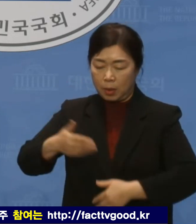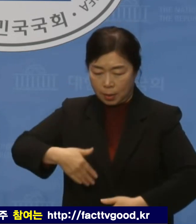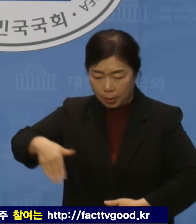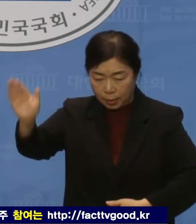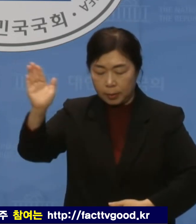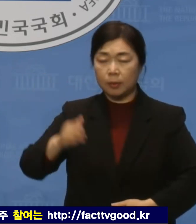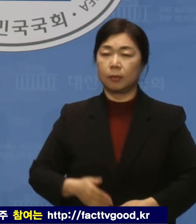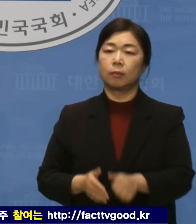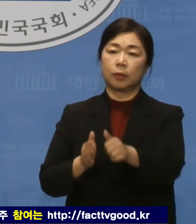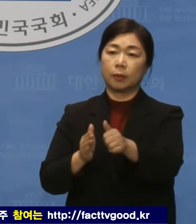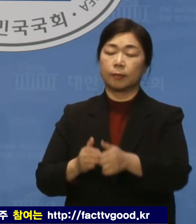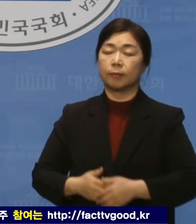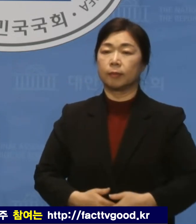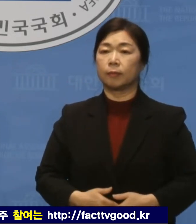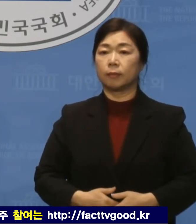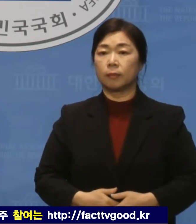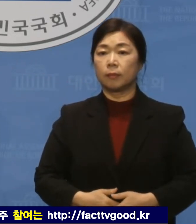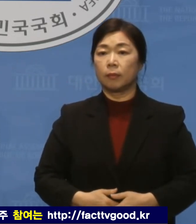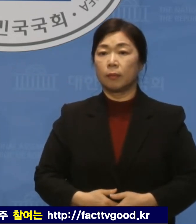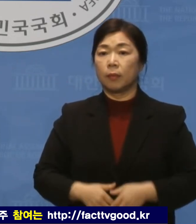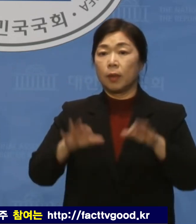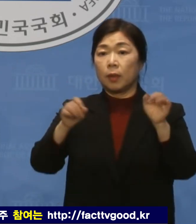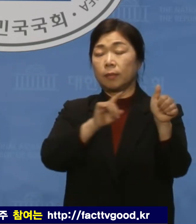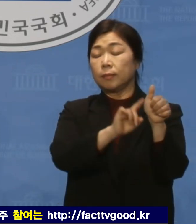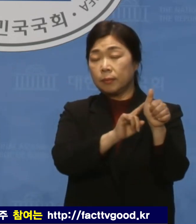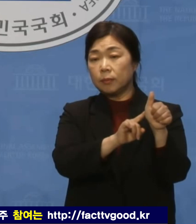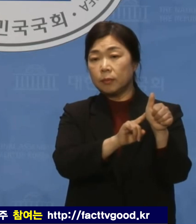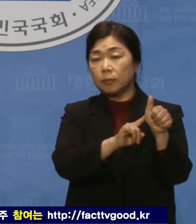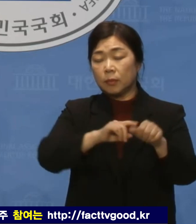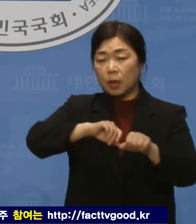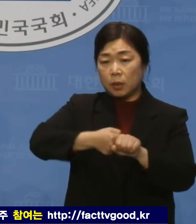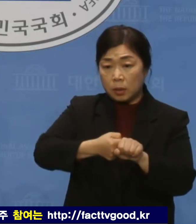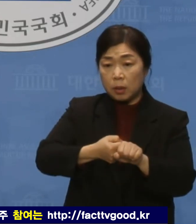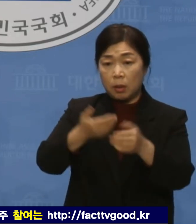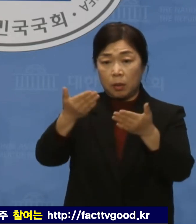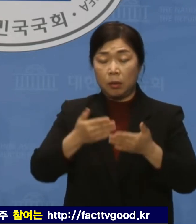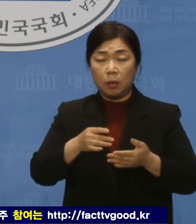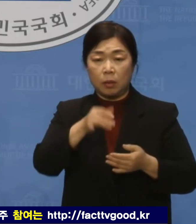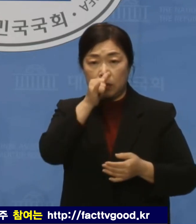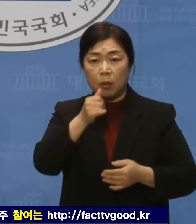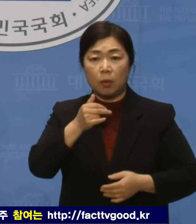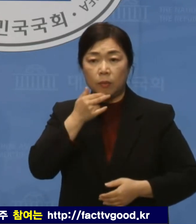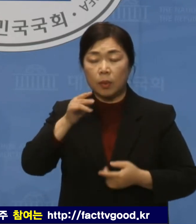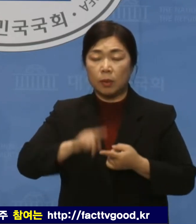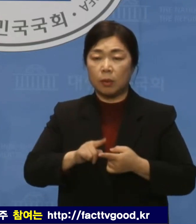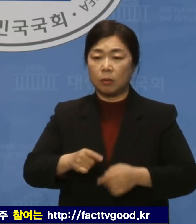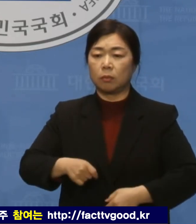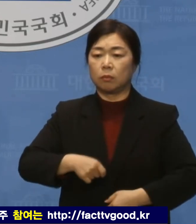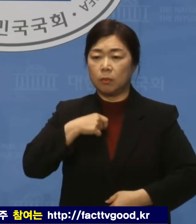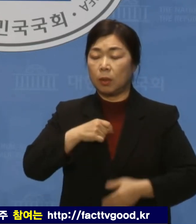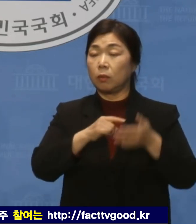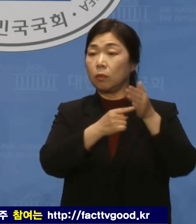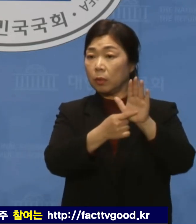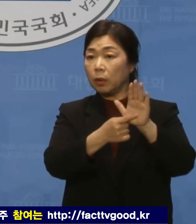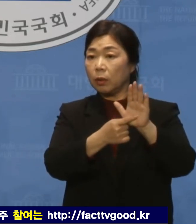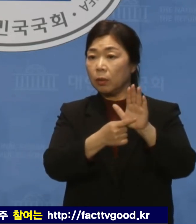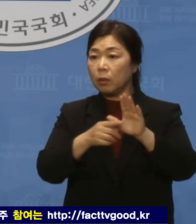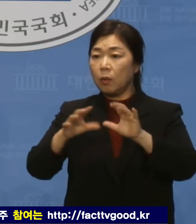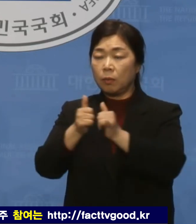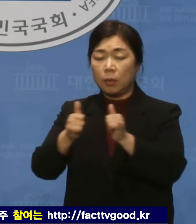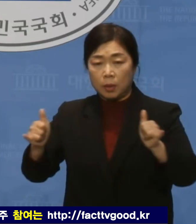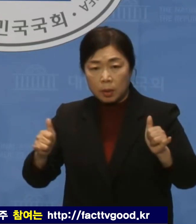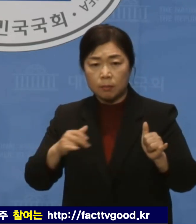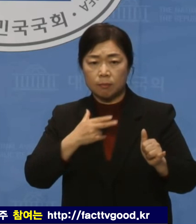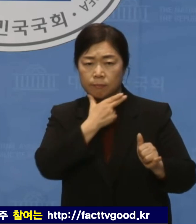즐기셔도 좋습니다. 김대기 실장은 징계 여부에 대해 투명하게 공개해서 국민의